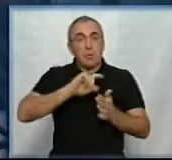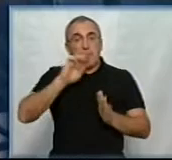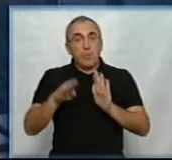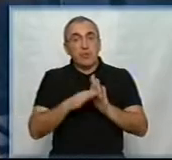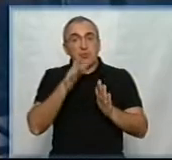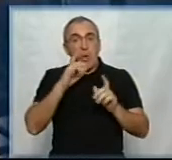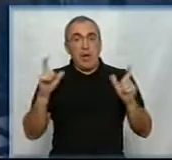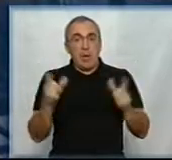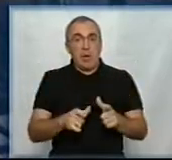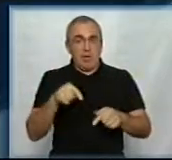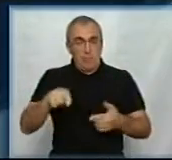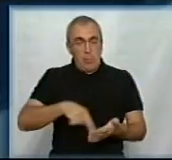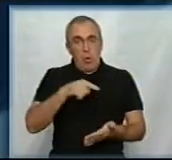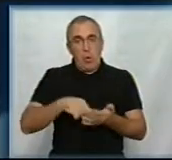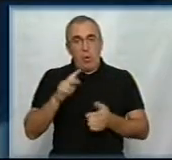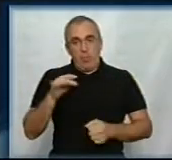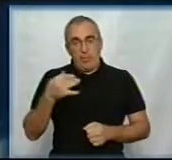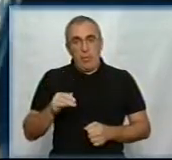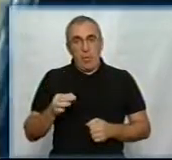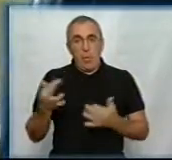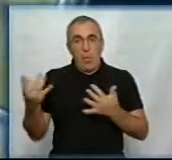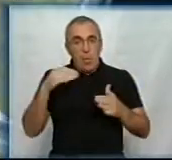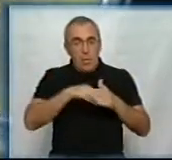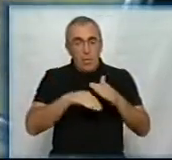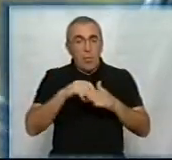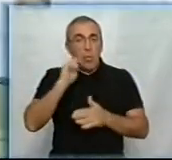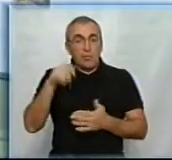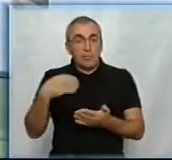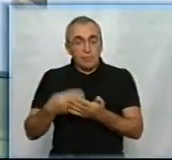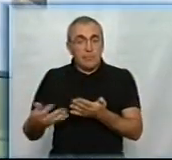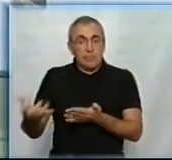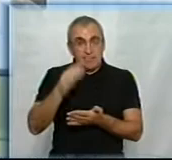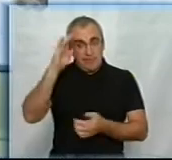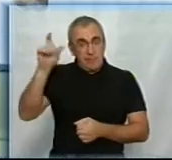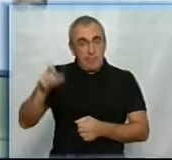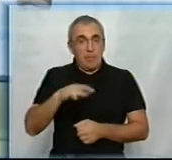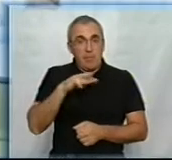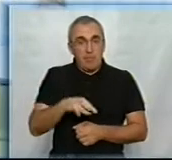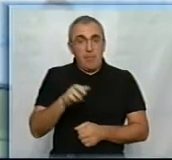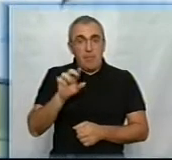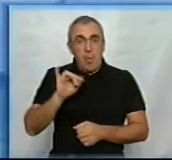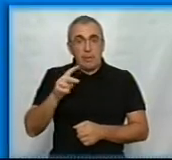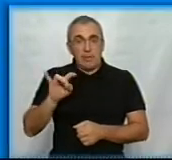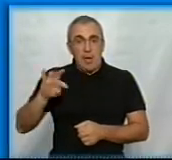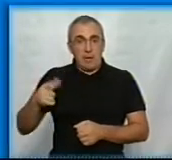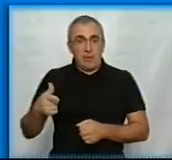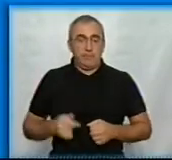карантину у Кропивницькому. Колекцію українських грошей збирає кропивничанин Михайло Бондар.